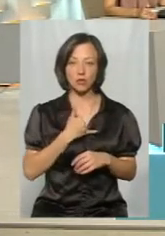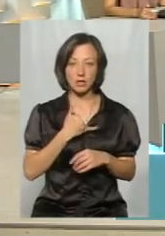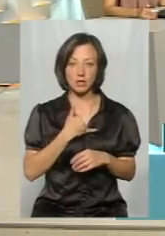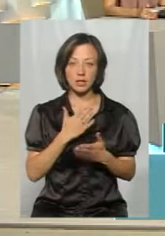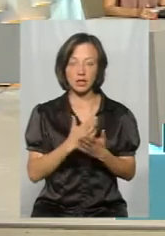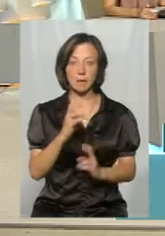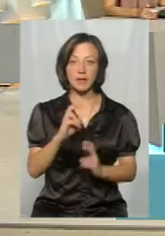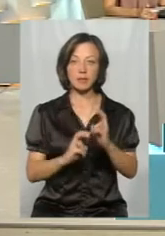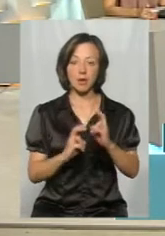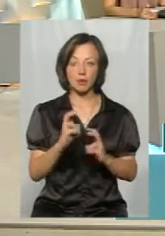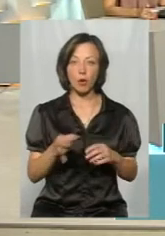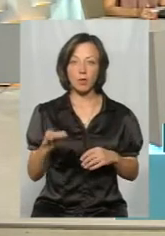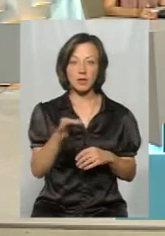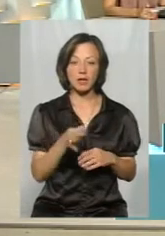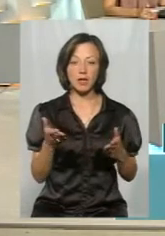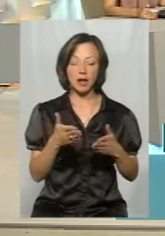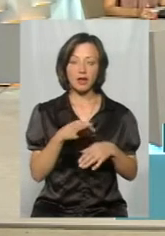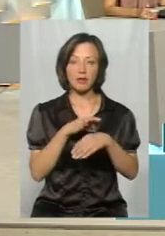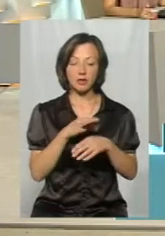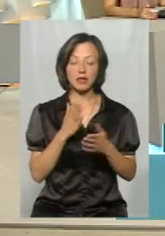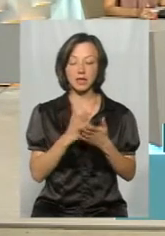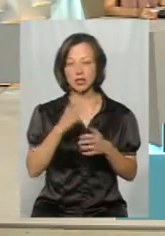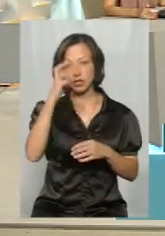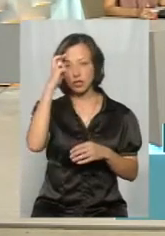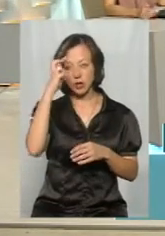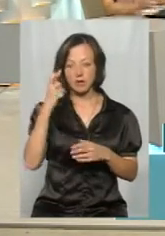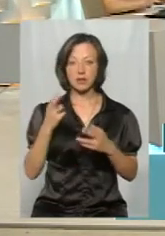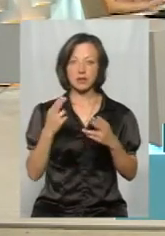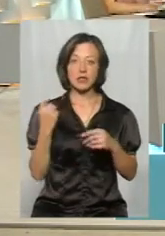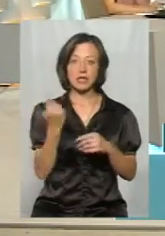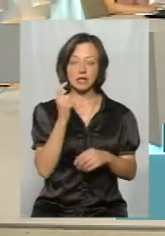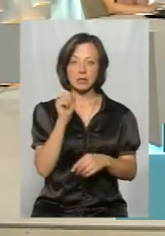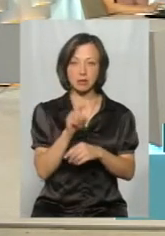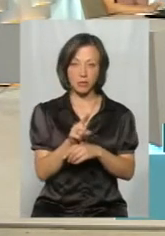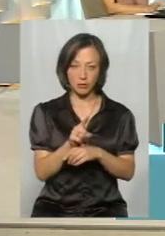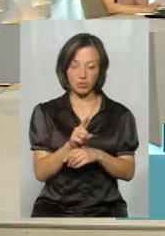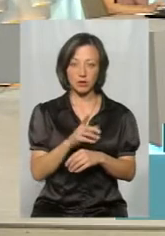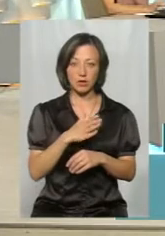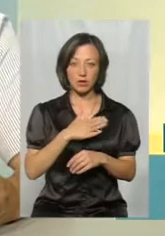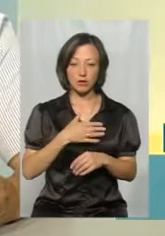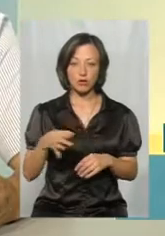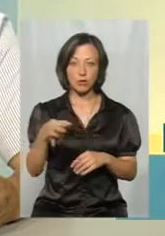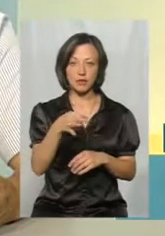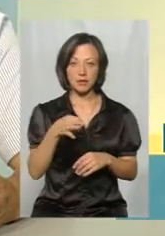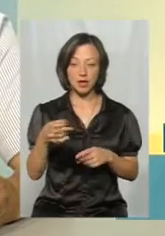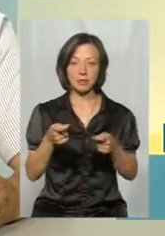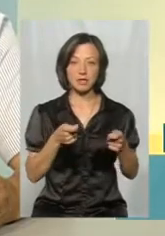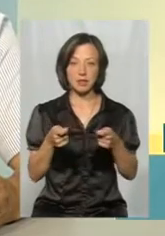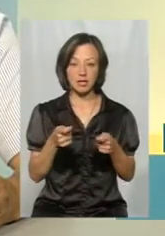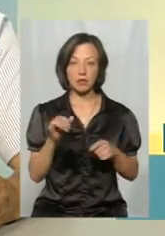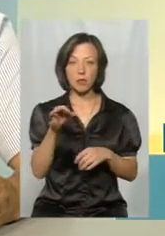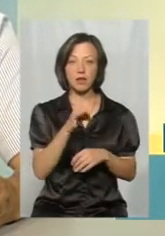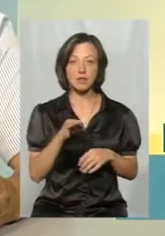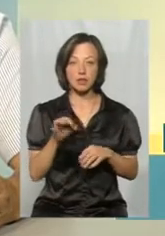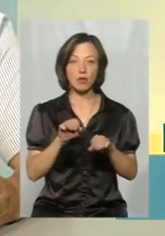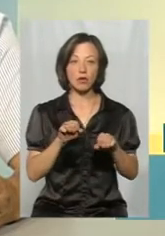підприємства обласні, які ведуть, є єдиний замовник, обласна державна адміністрація, і обласне